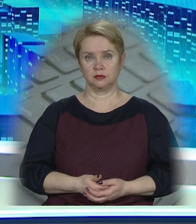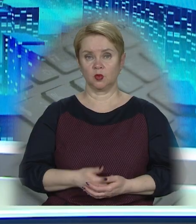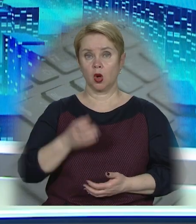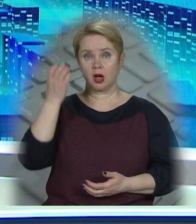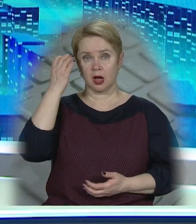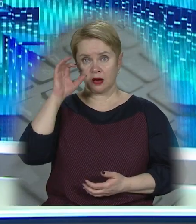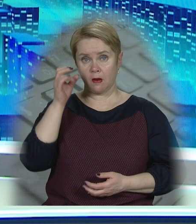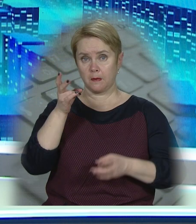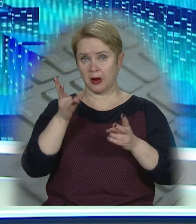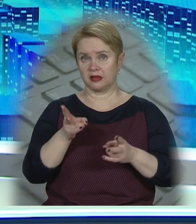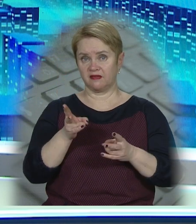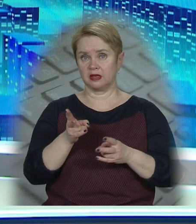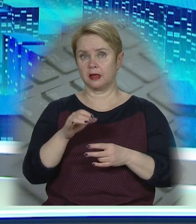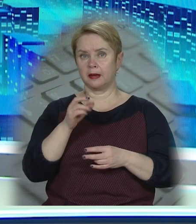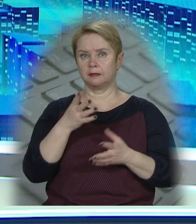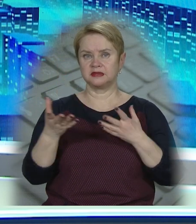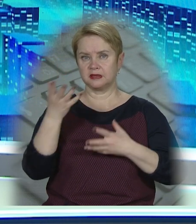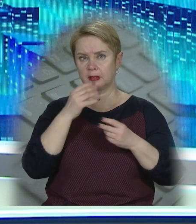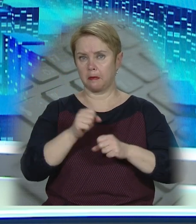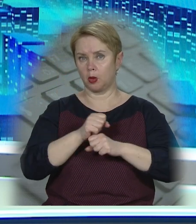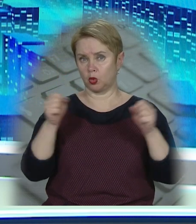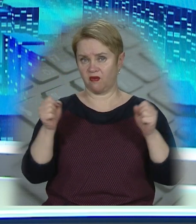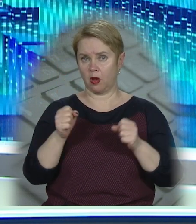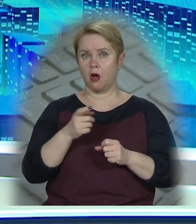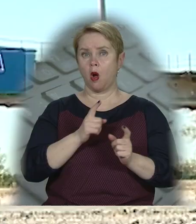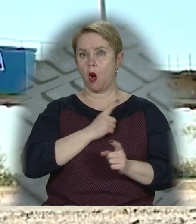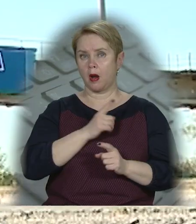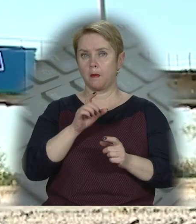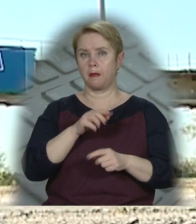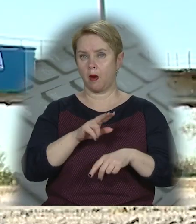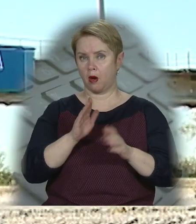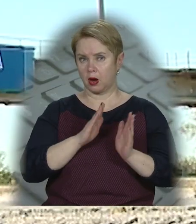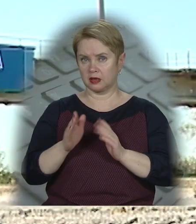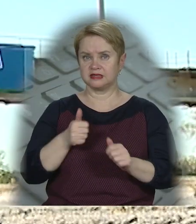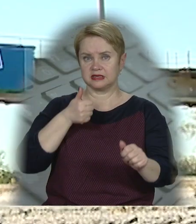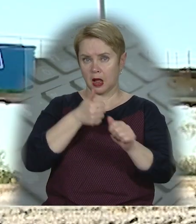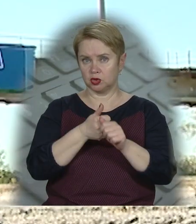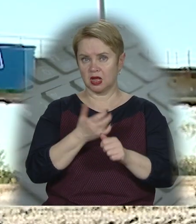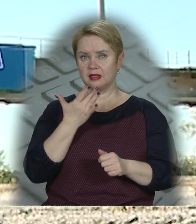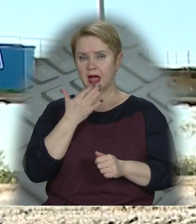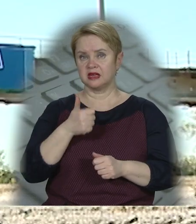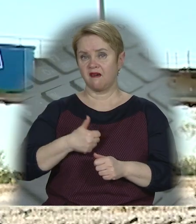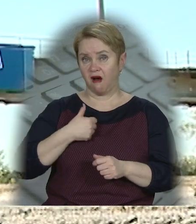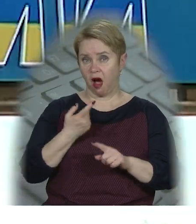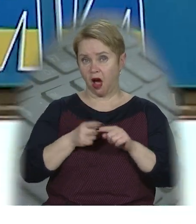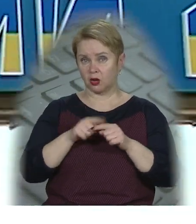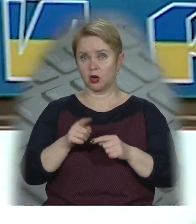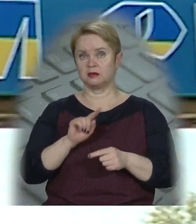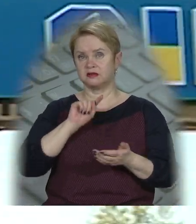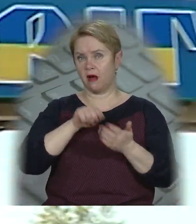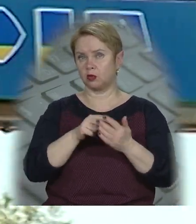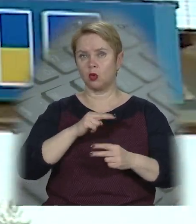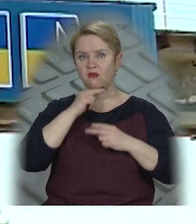У Кривому Розі потерпають від хвилі псевдомінувань. Охороняти порядок, окрім поліції, вже залучили нацгвардійців. Вони